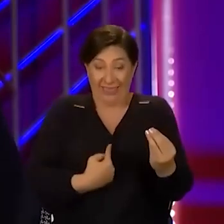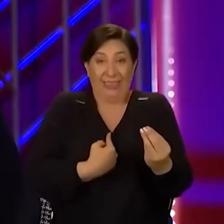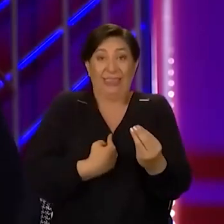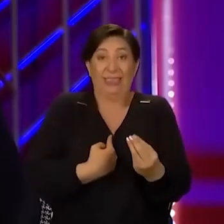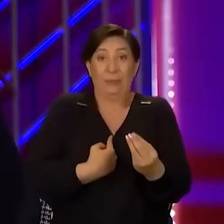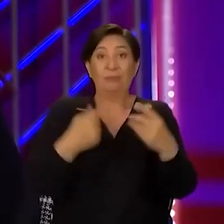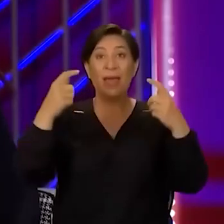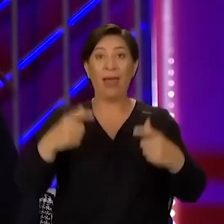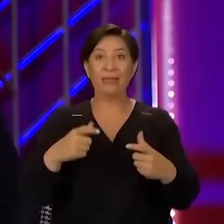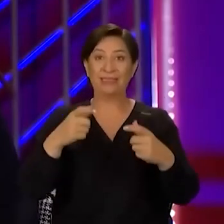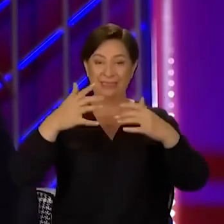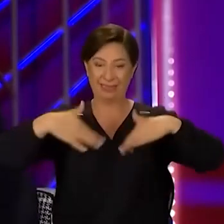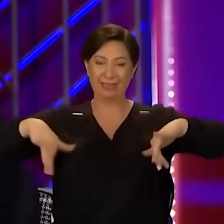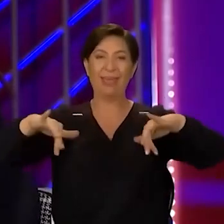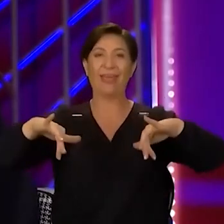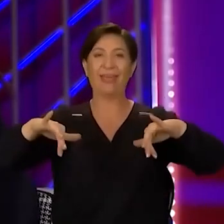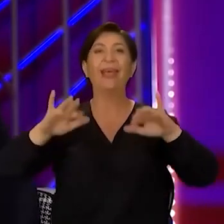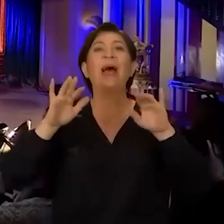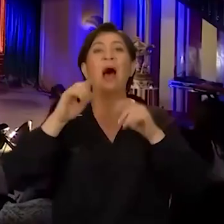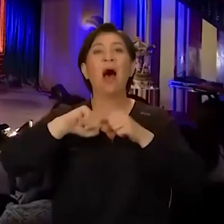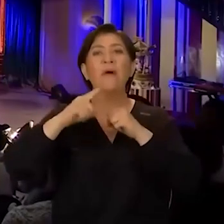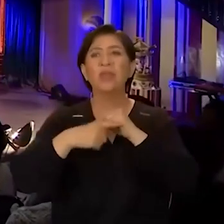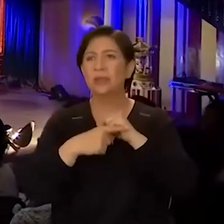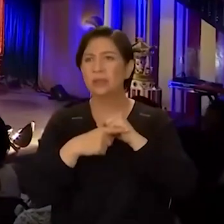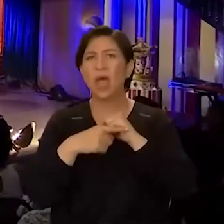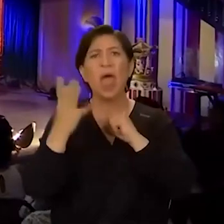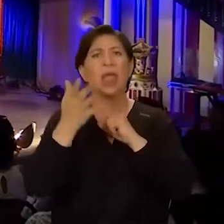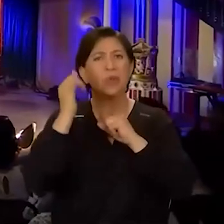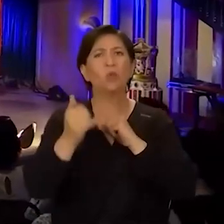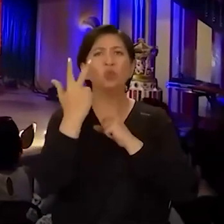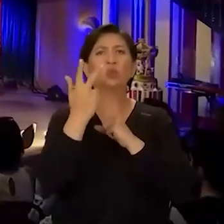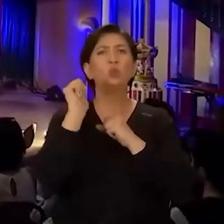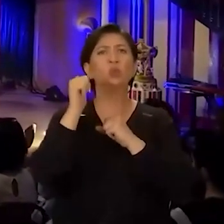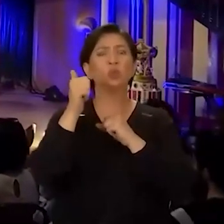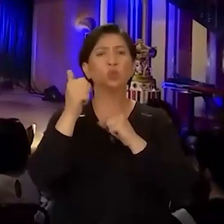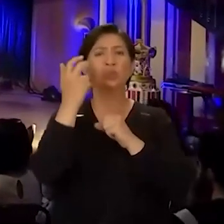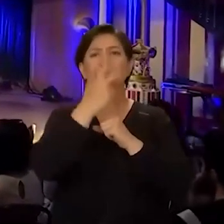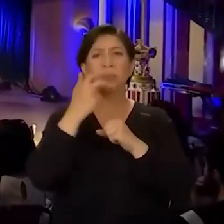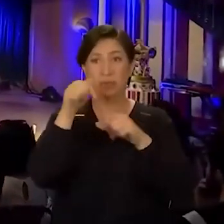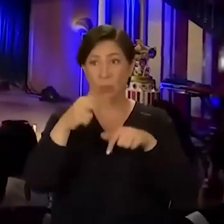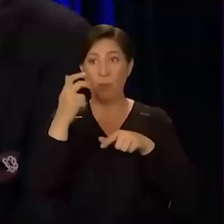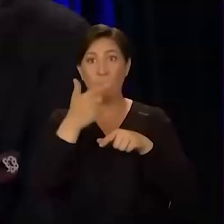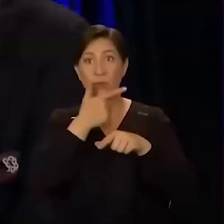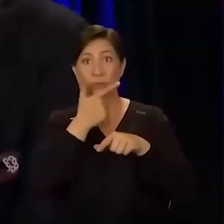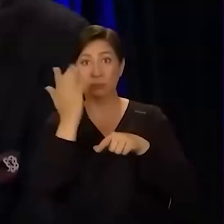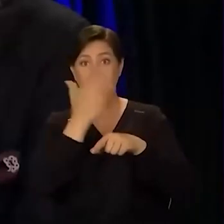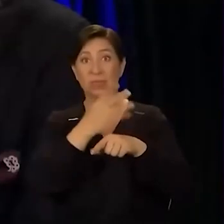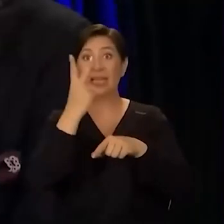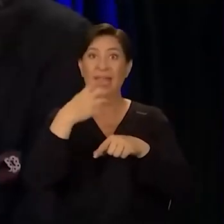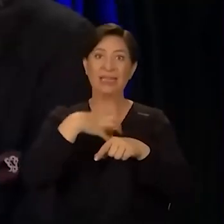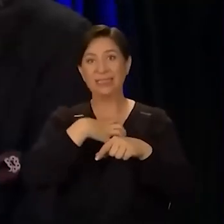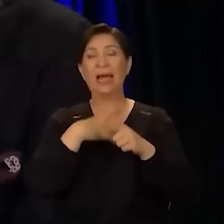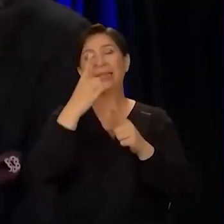hissettiğim yer sahne ve haftanın en az üç günü sahne alıyorum. Şimdi Bodrum'da olacaksın. 2